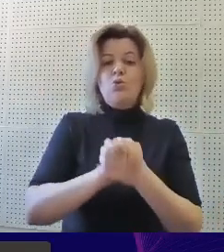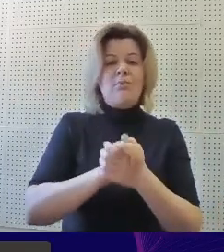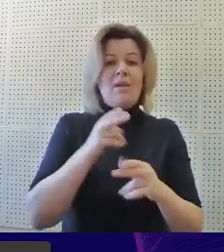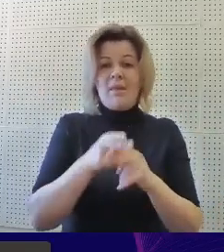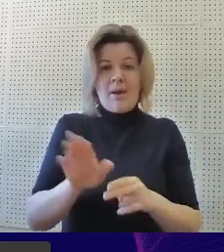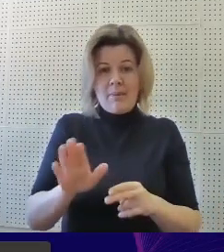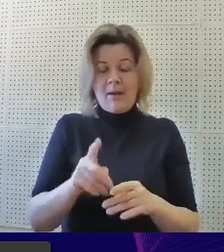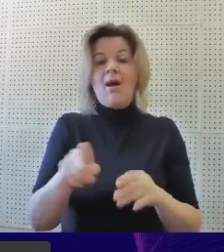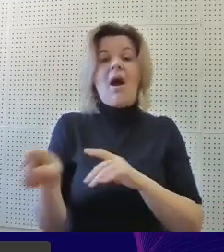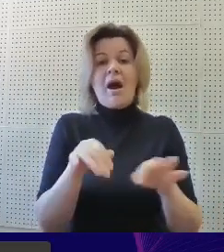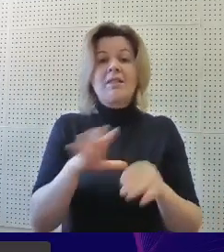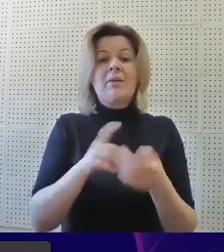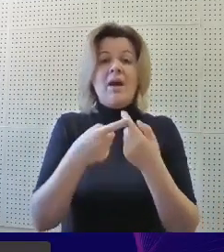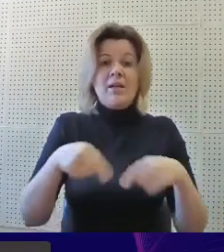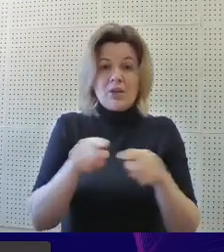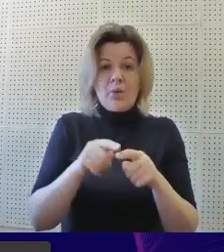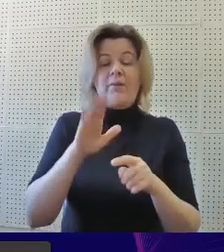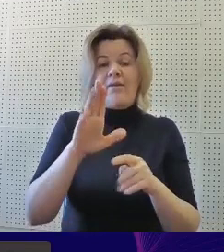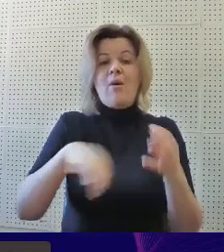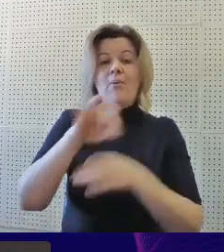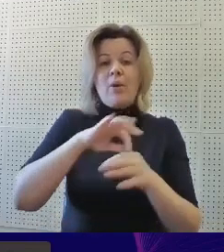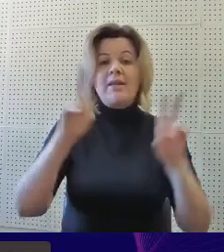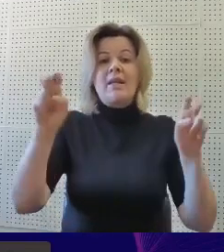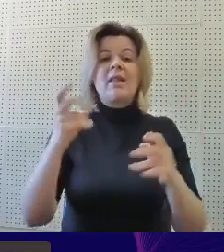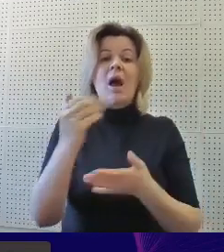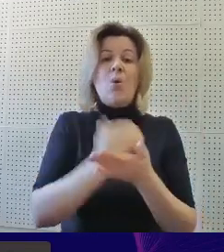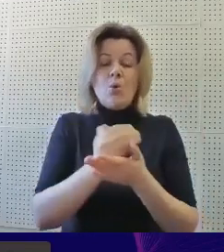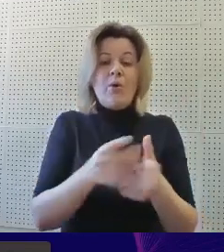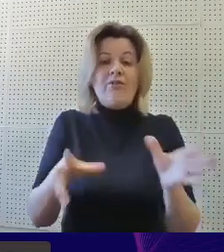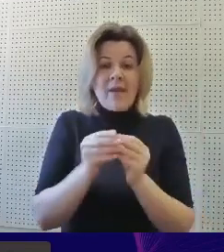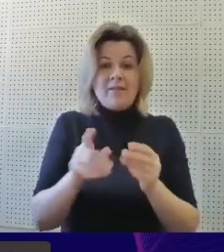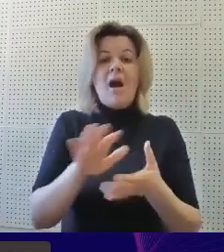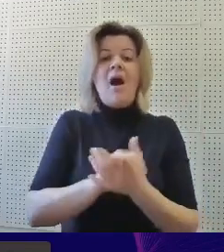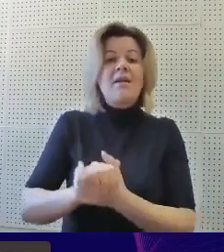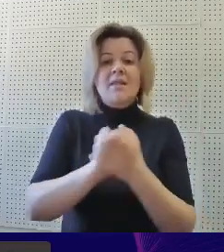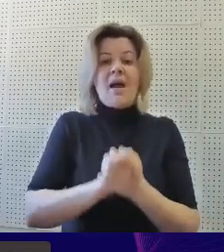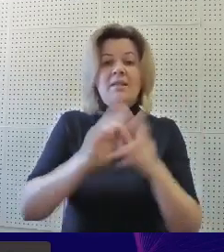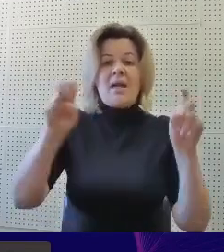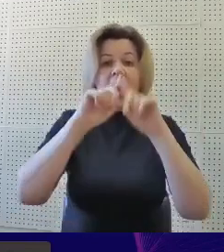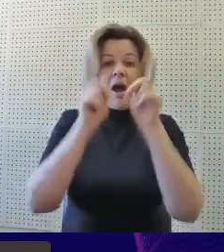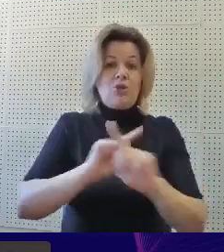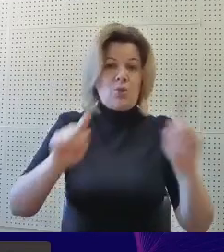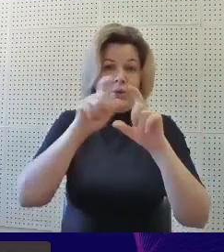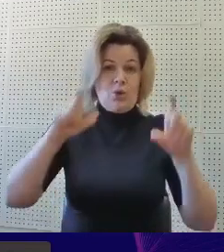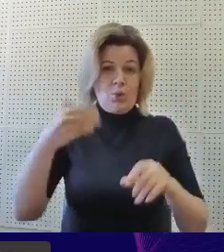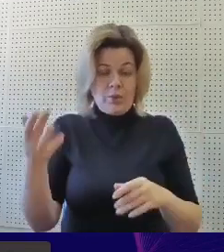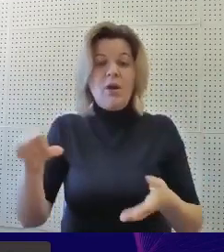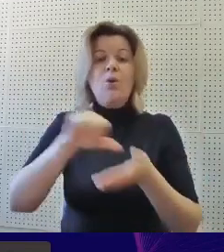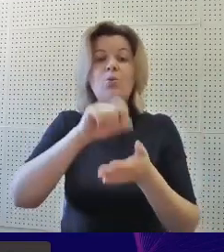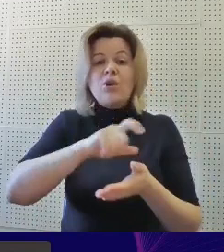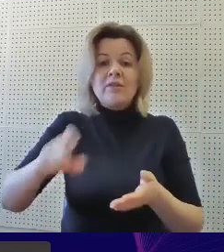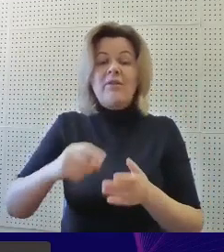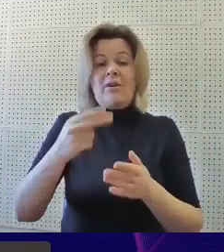Акция была организована в рамках проекта «На урок вместе» ассоциации «Особые люди». Участниками стали